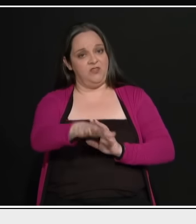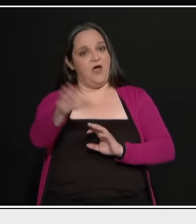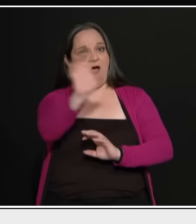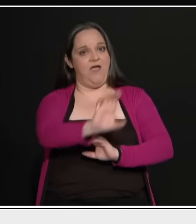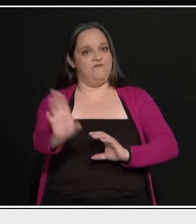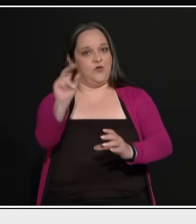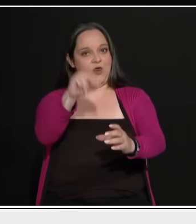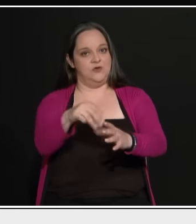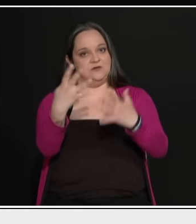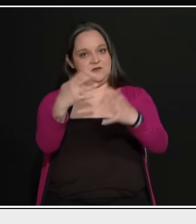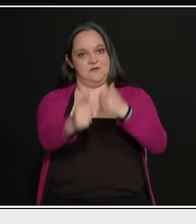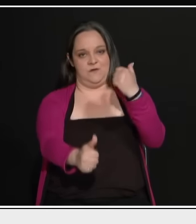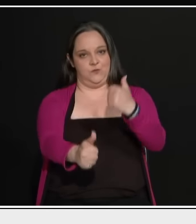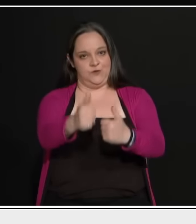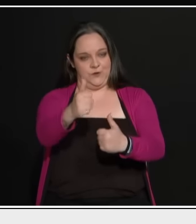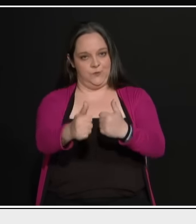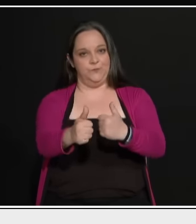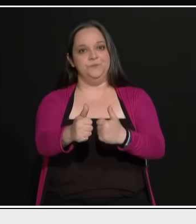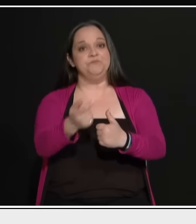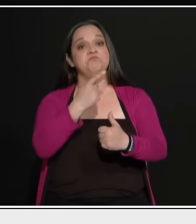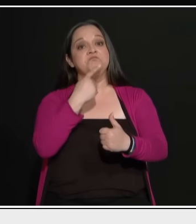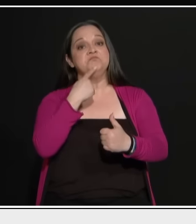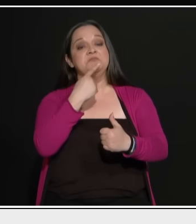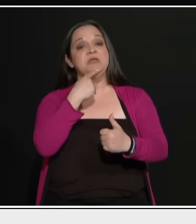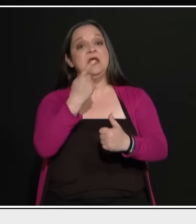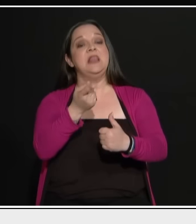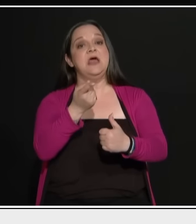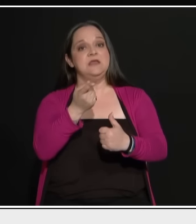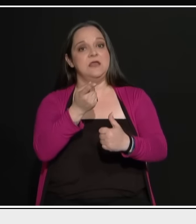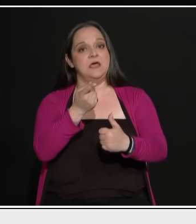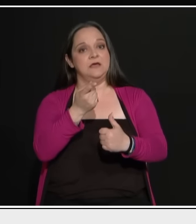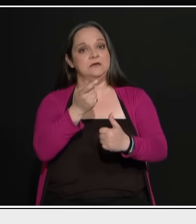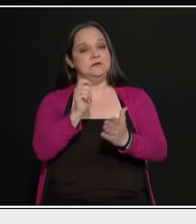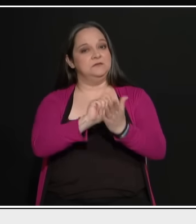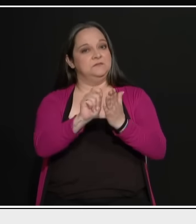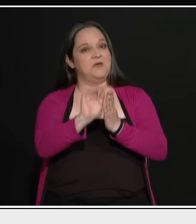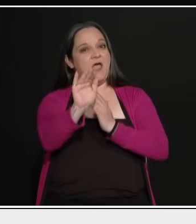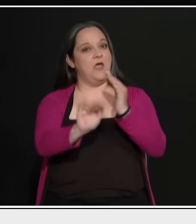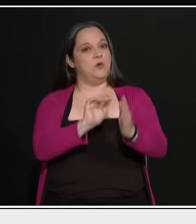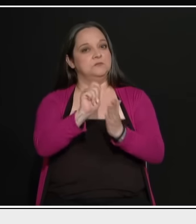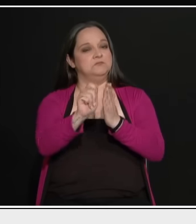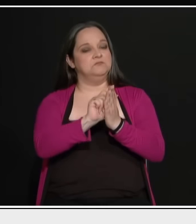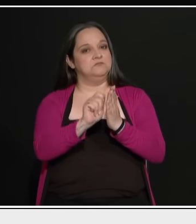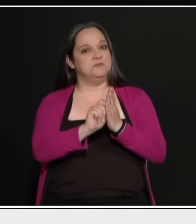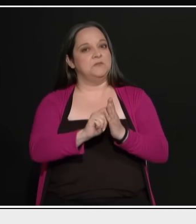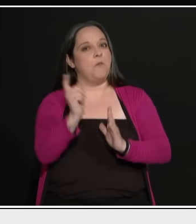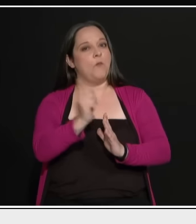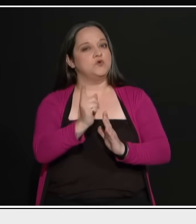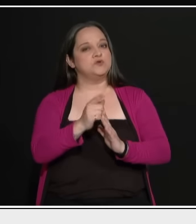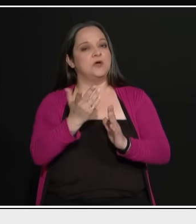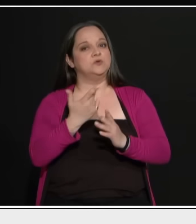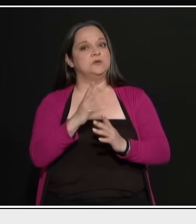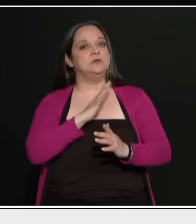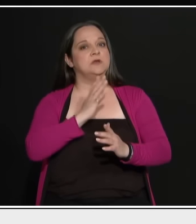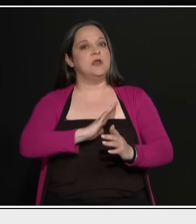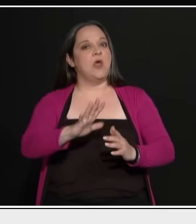στις 9 του Ιούνιου και λένε οι δημοσκόποι που κάνουν τις έρευνες ότι δεν θα πάει ο κόσμος να ψηφίσει. Ότι